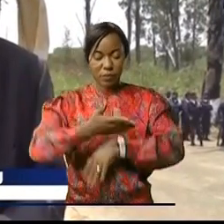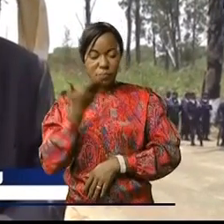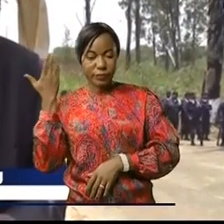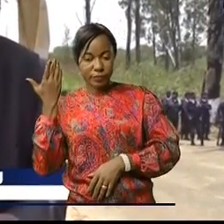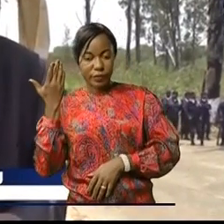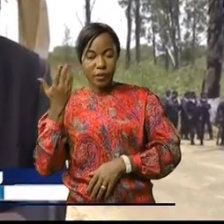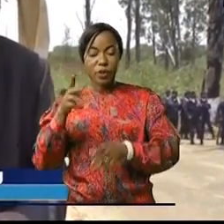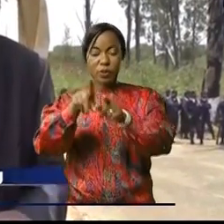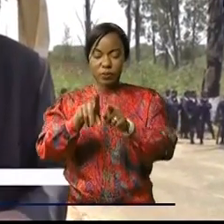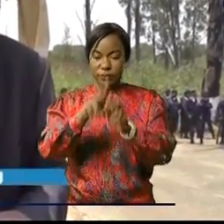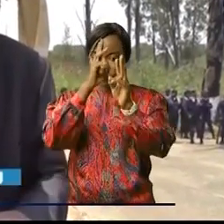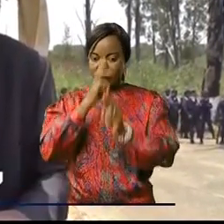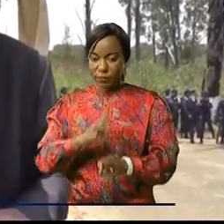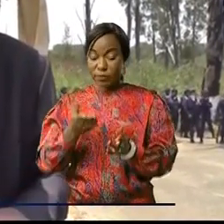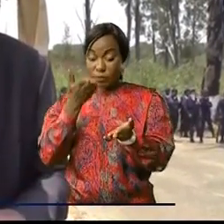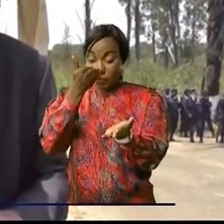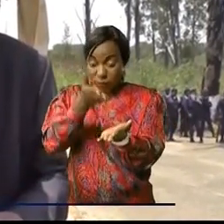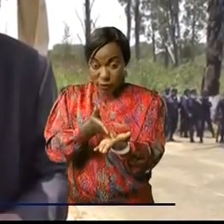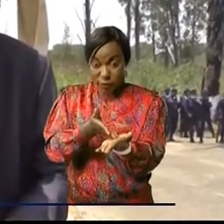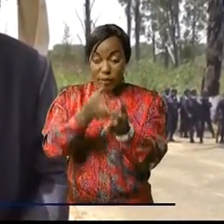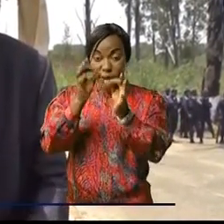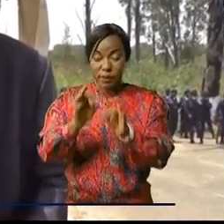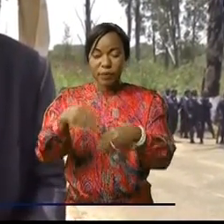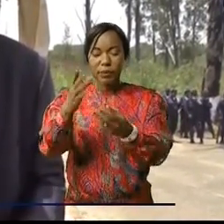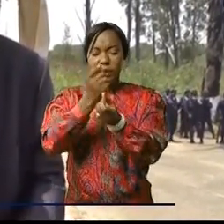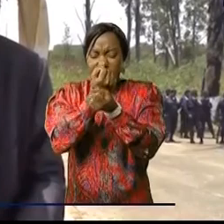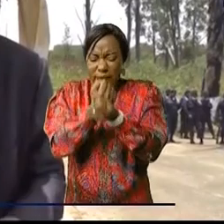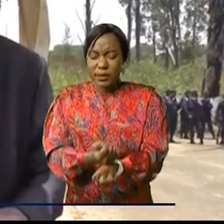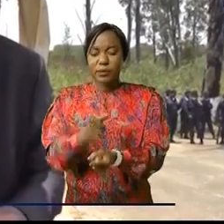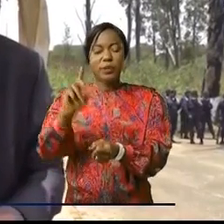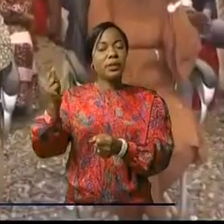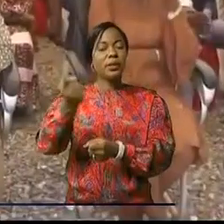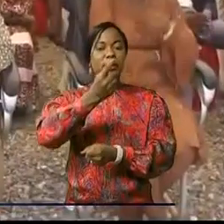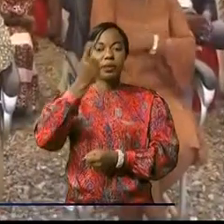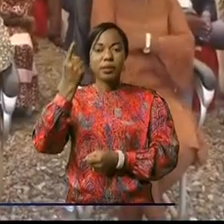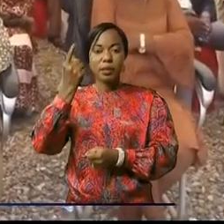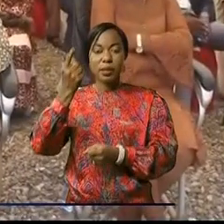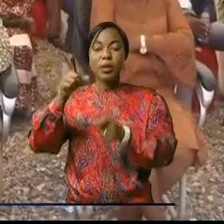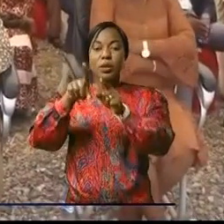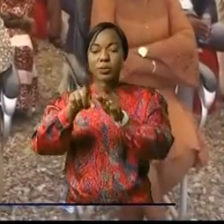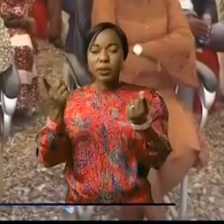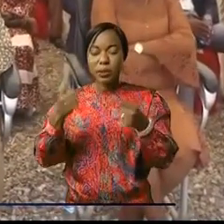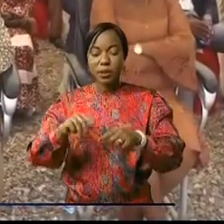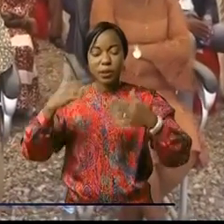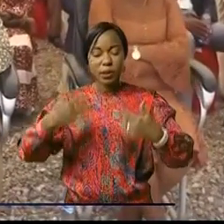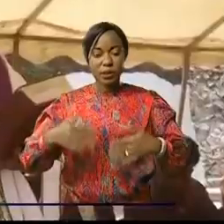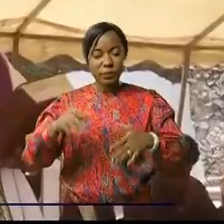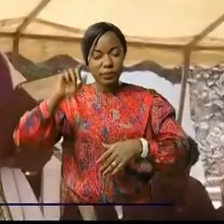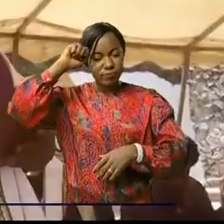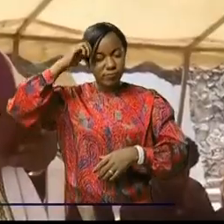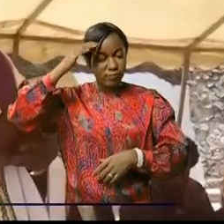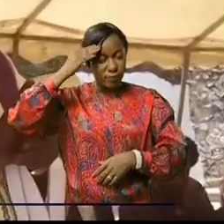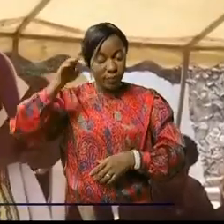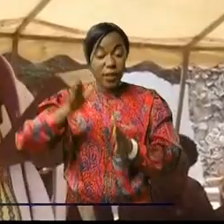La dignité qui sont fait preuve mérite notre respect éternel. Notez qu'au cours de cette cérémonie d'hommage une